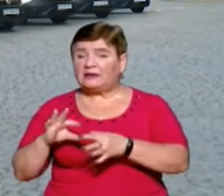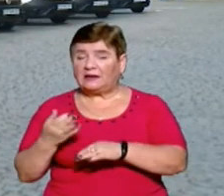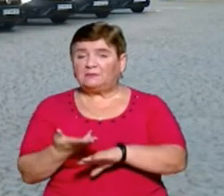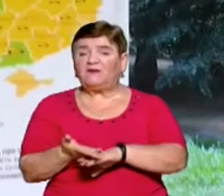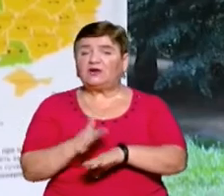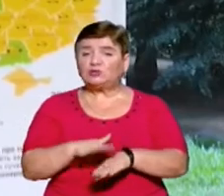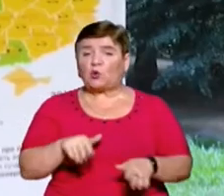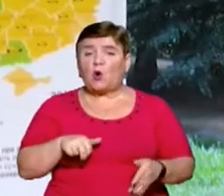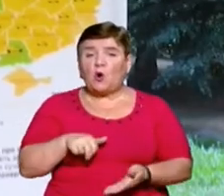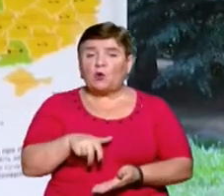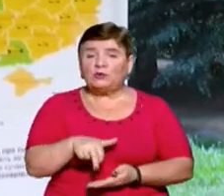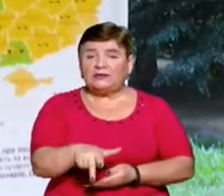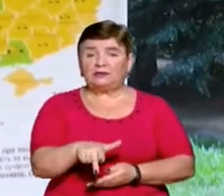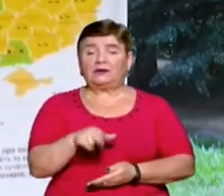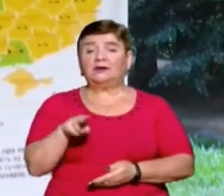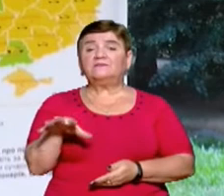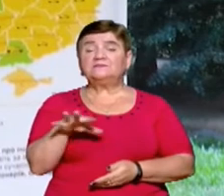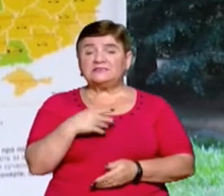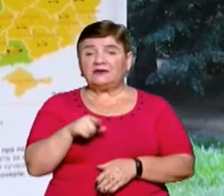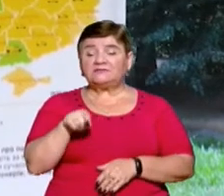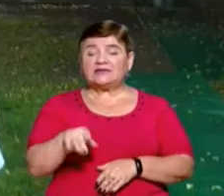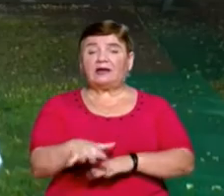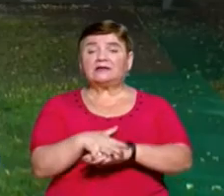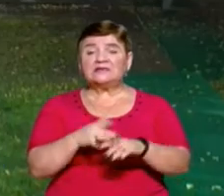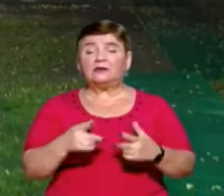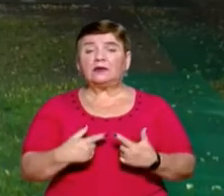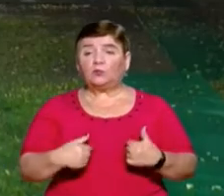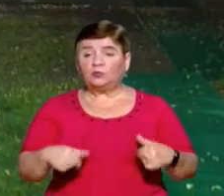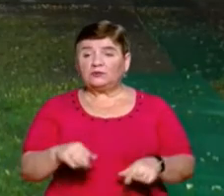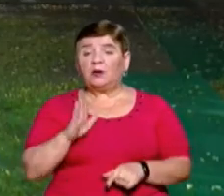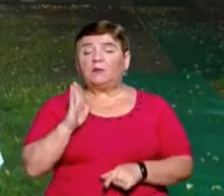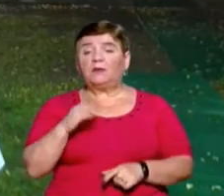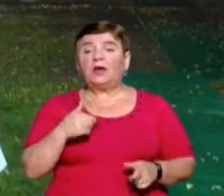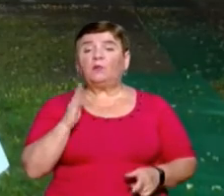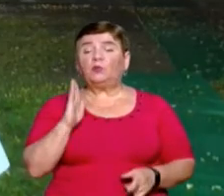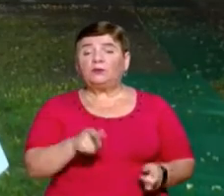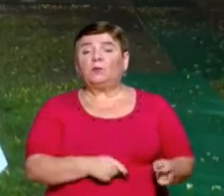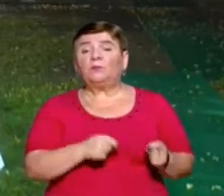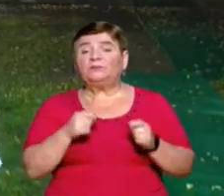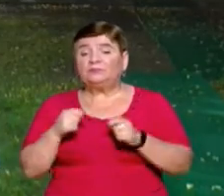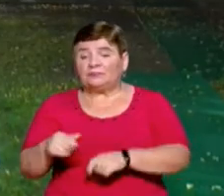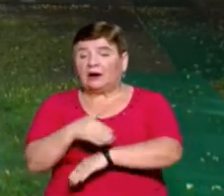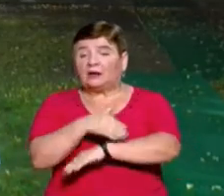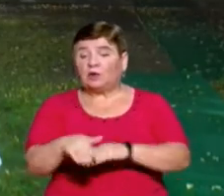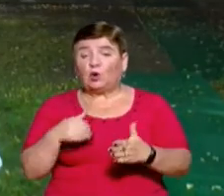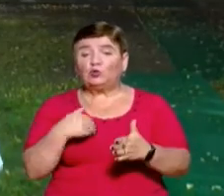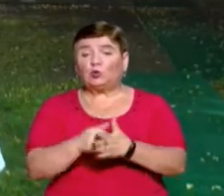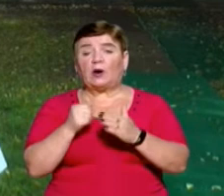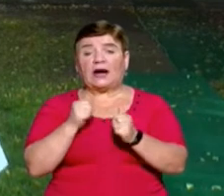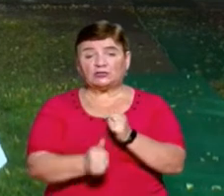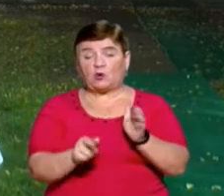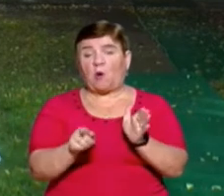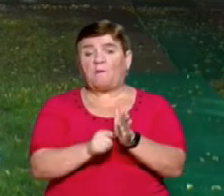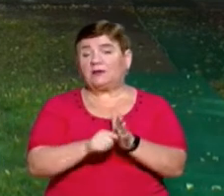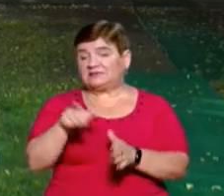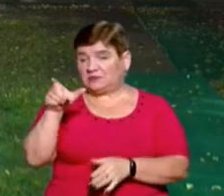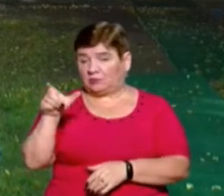важко ходити. Тобто по цих всіх населених пунктах ми будемо доставляти адресну пенсію безпосередньо до кожного пенсіонера.